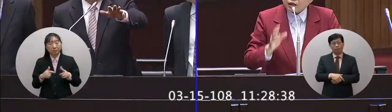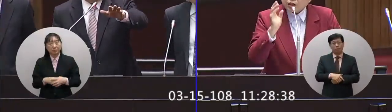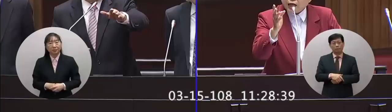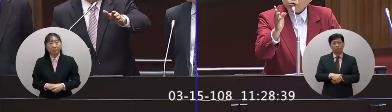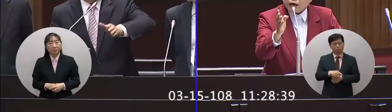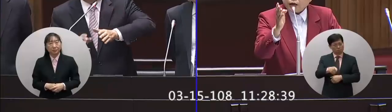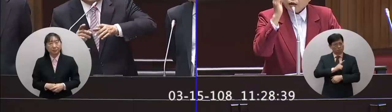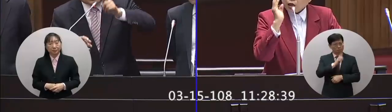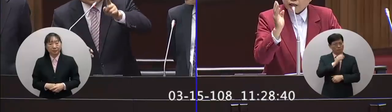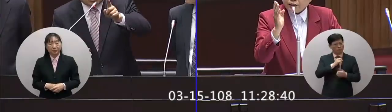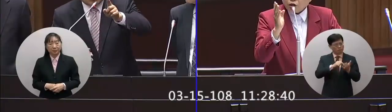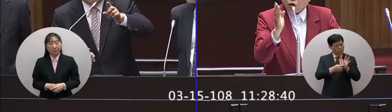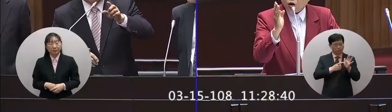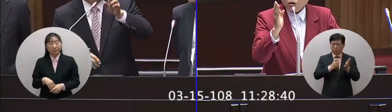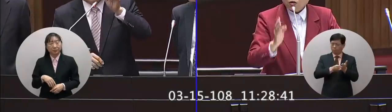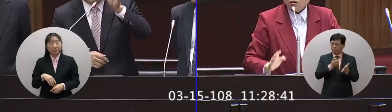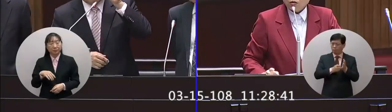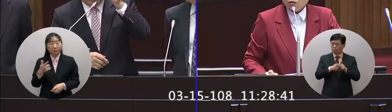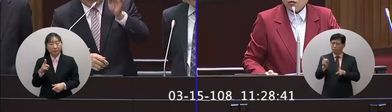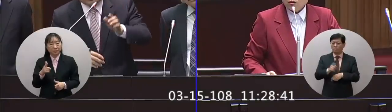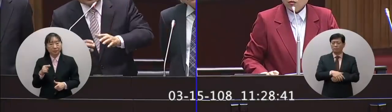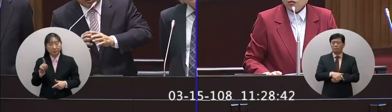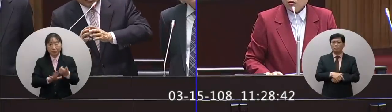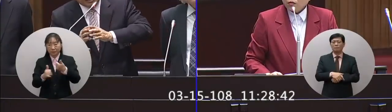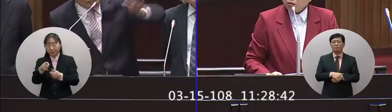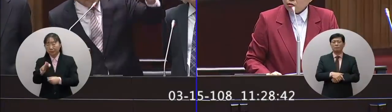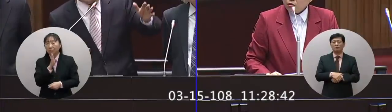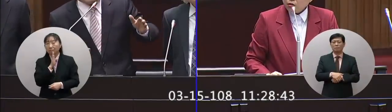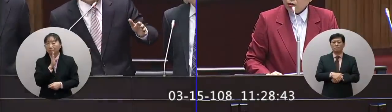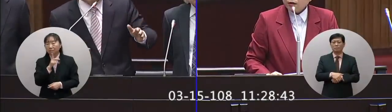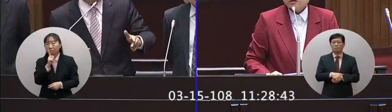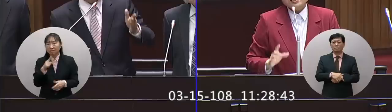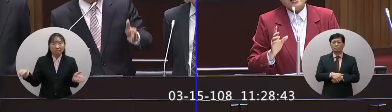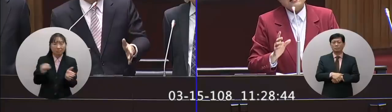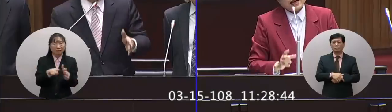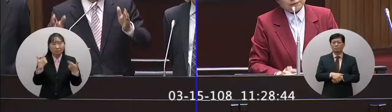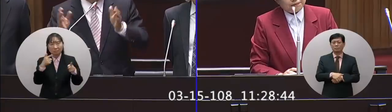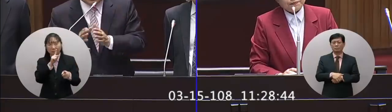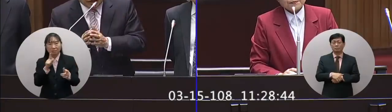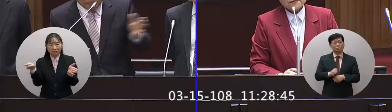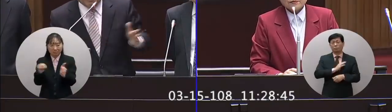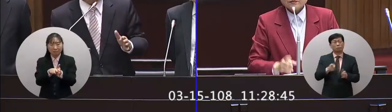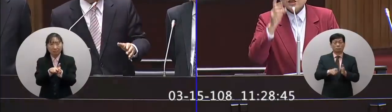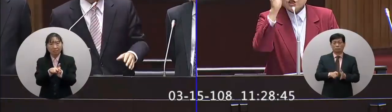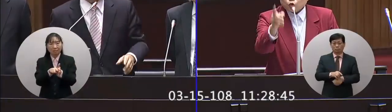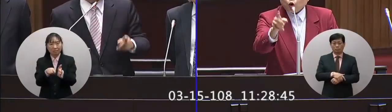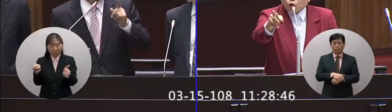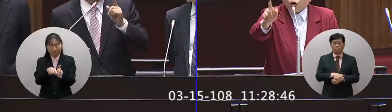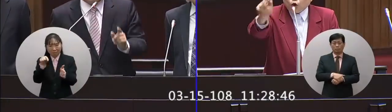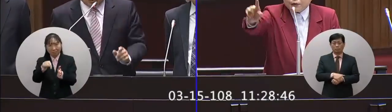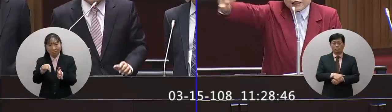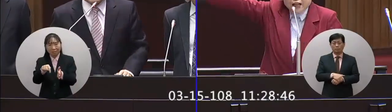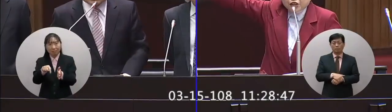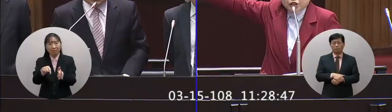院長這個態度上很嚴重喔委員你是說一輩子我是認為一輩子